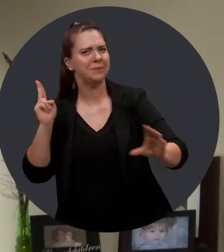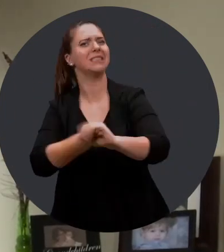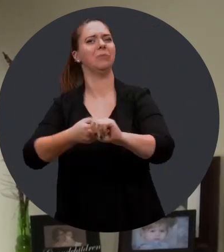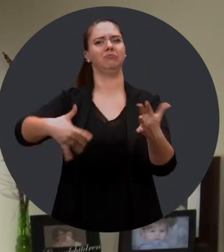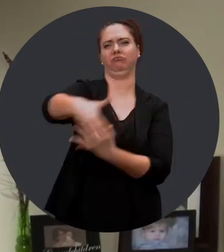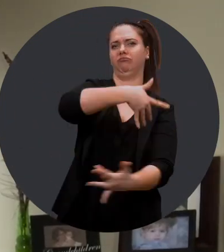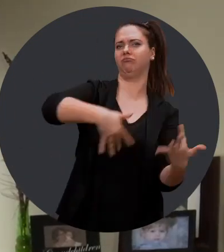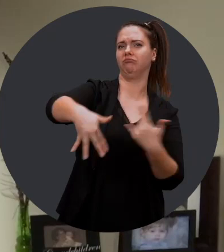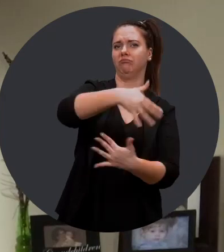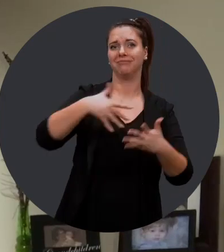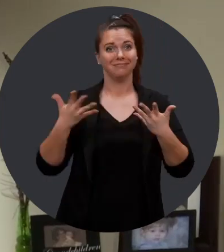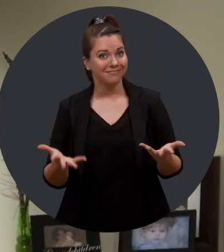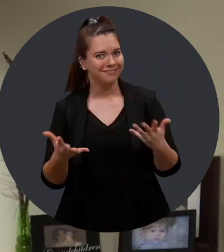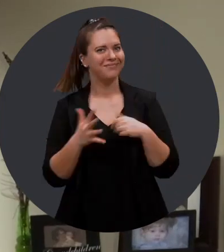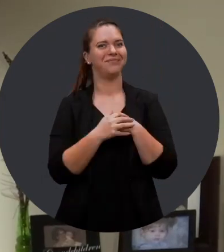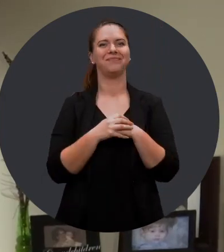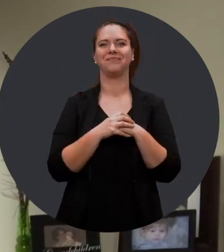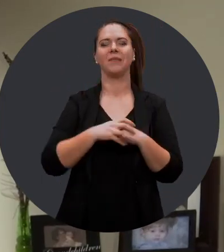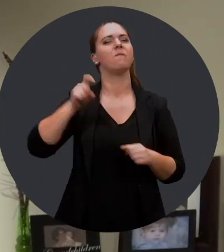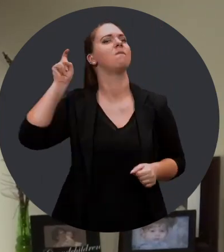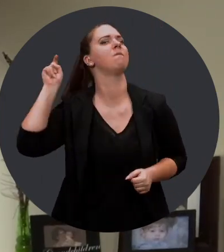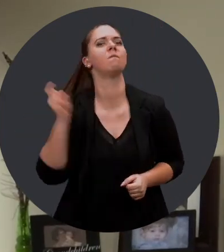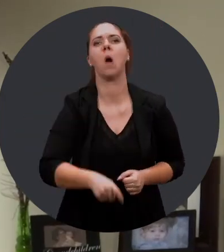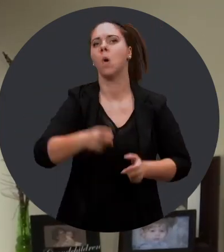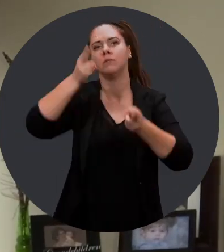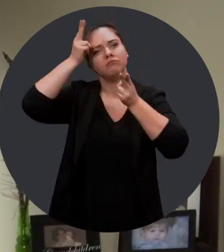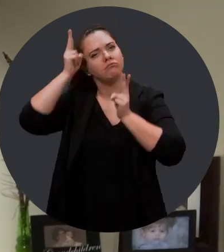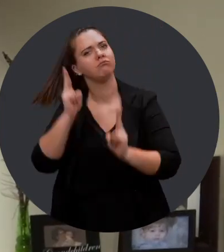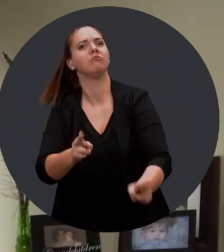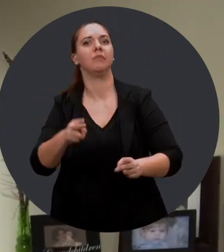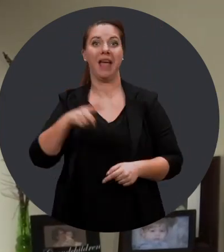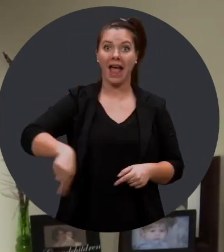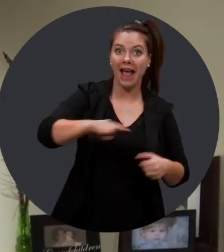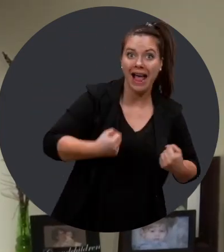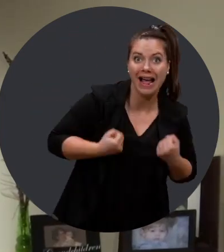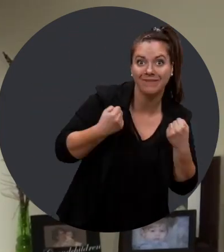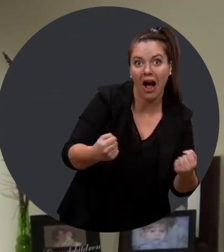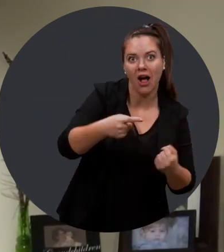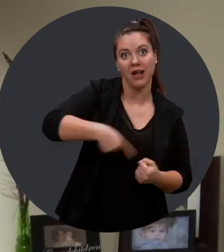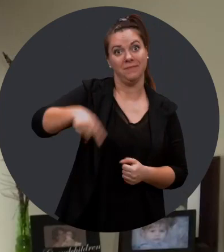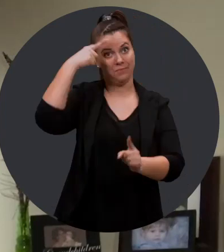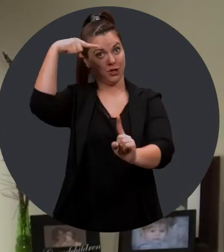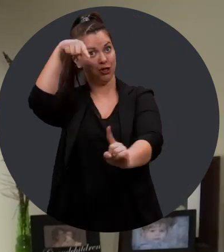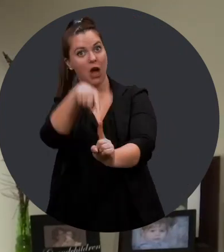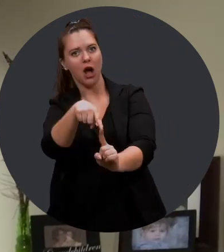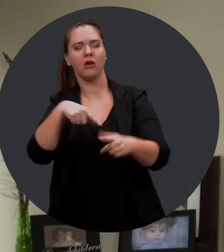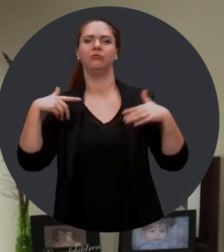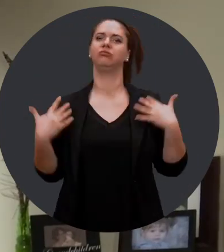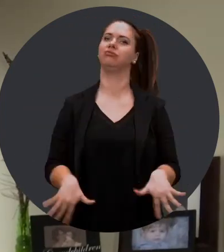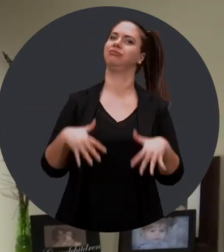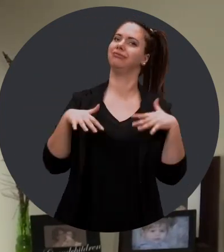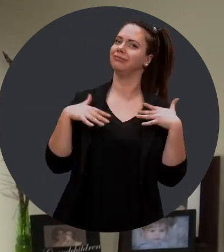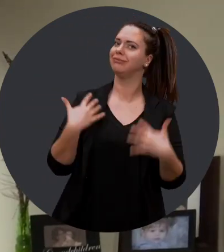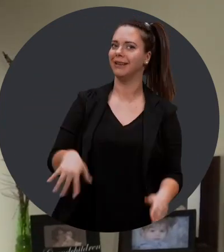la participation sociale des personnes handicapées. On doit absolument reconnaître ceux et celles qui font des efforts